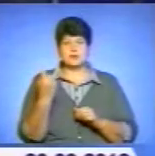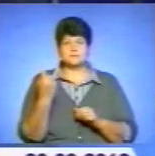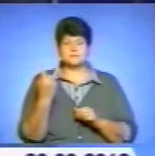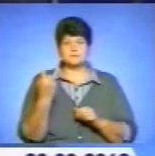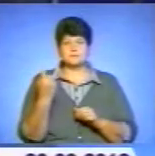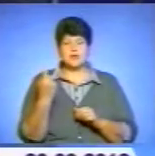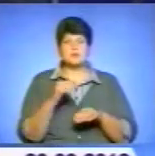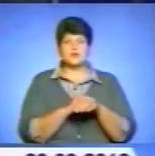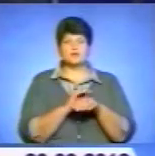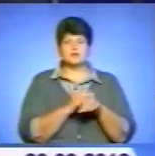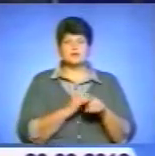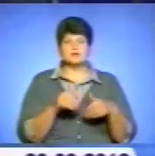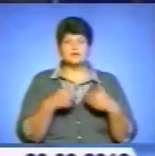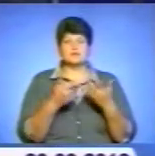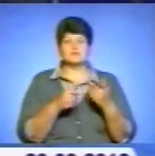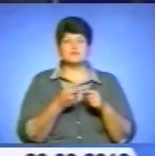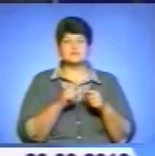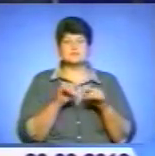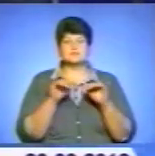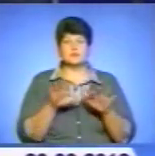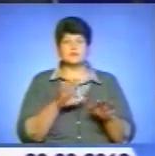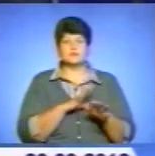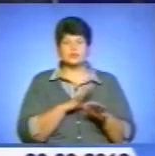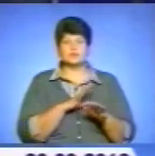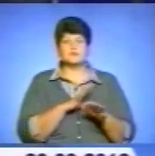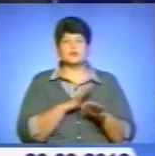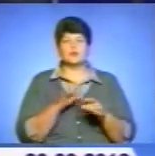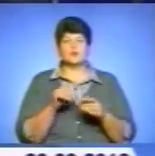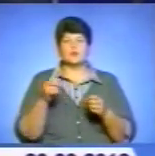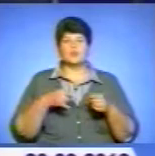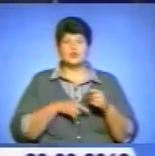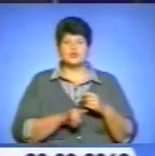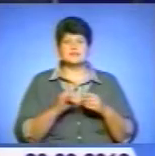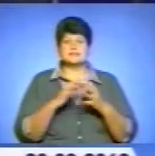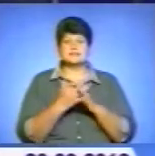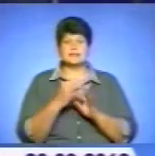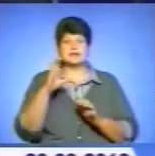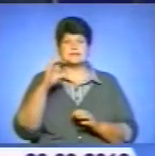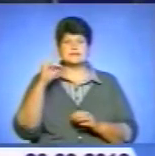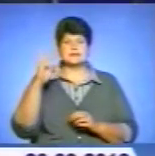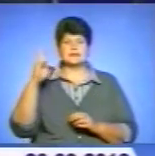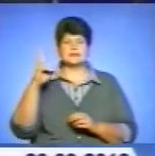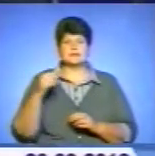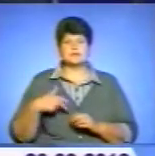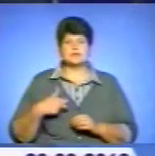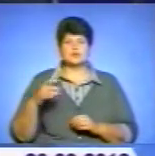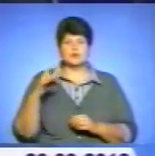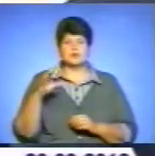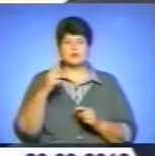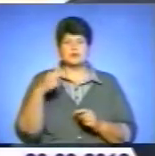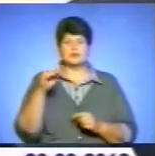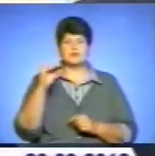Благодійником у цій справі став голова Ради Федерації роботодавців України, уроджений з села Синьків Заліщицького району Дмитро Фірташ.